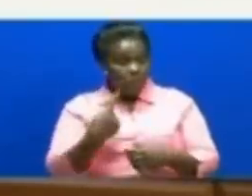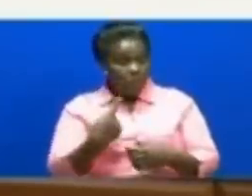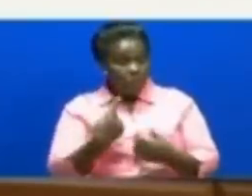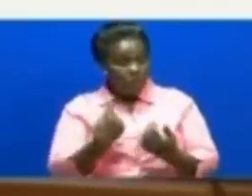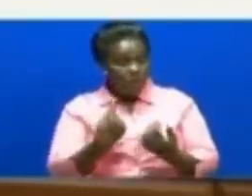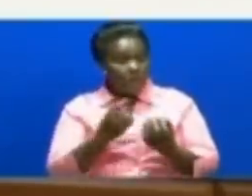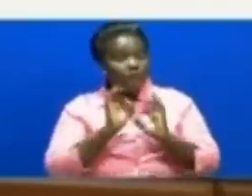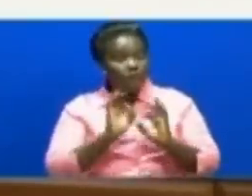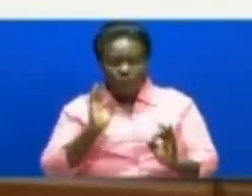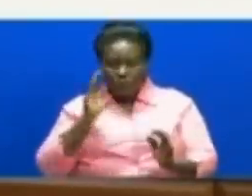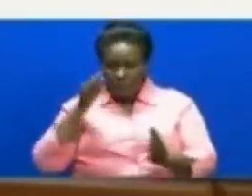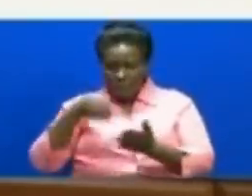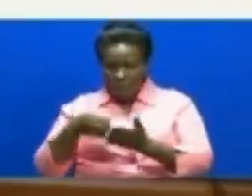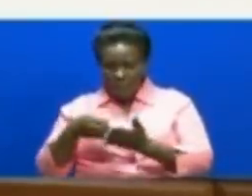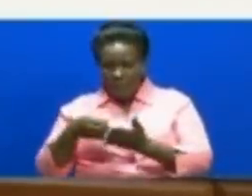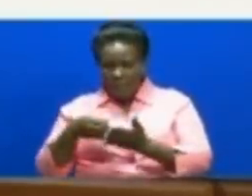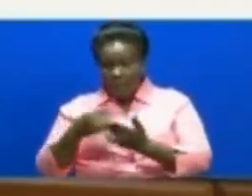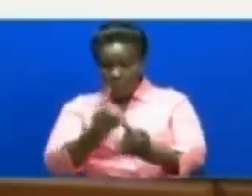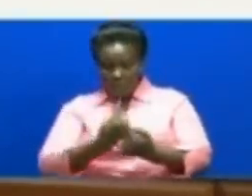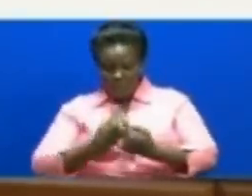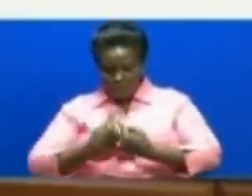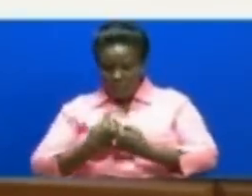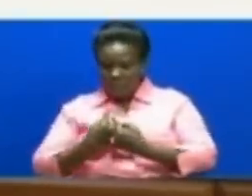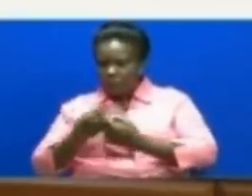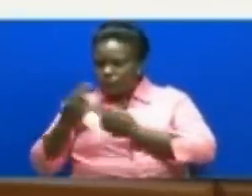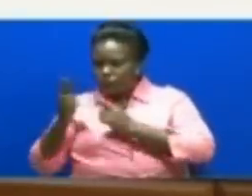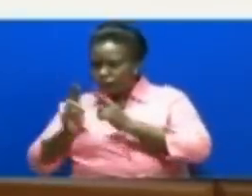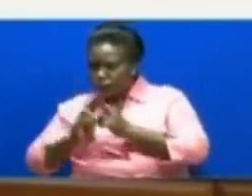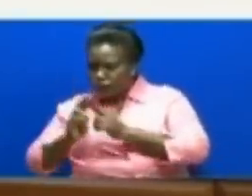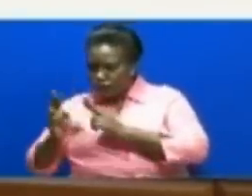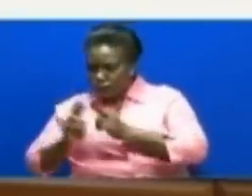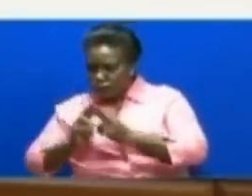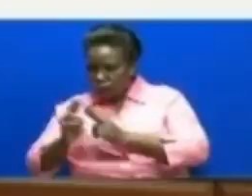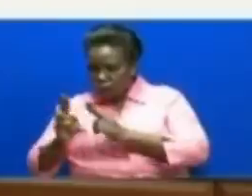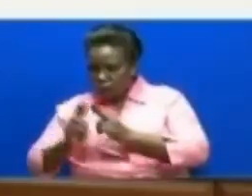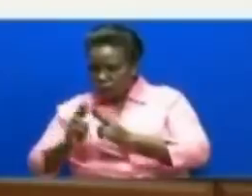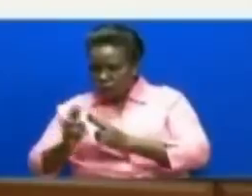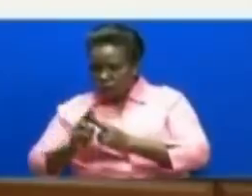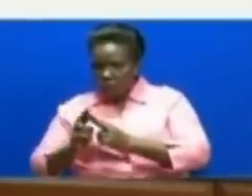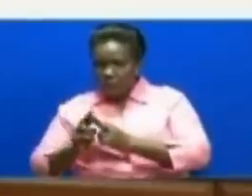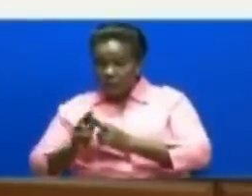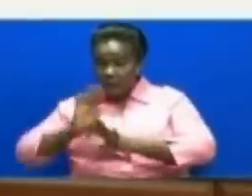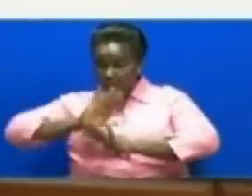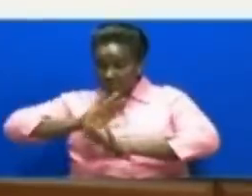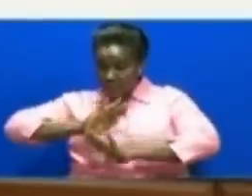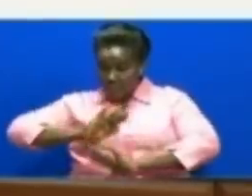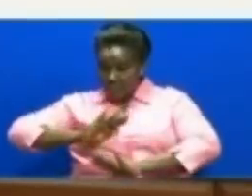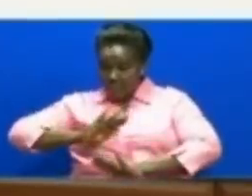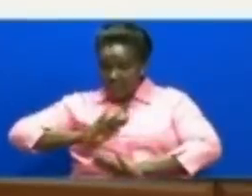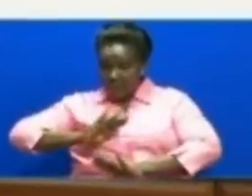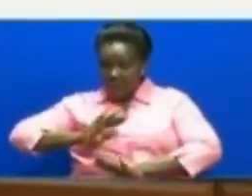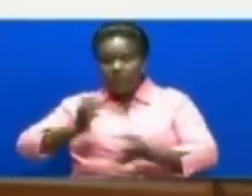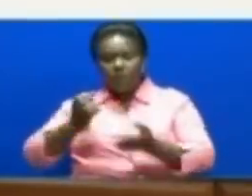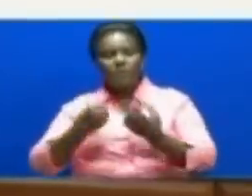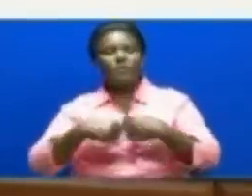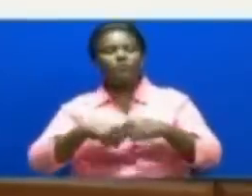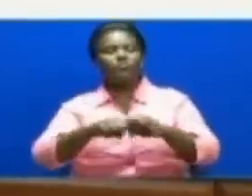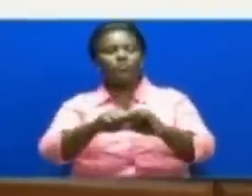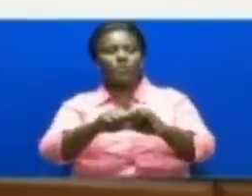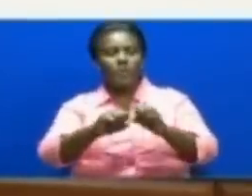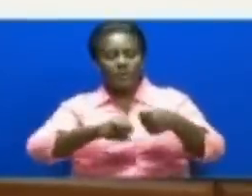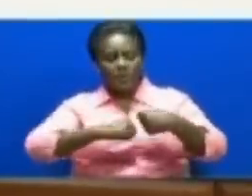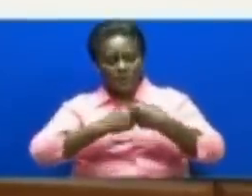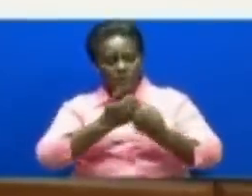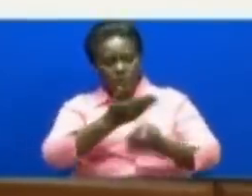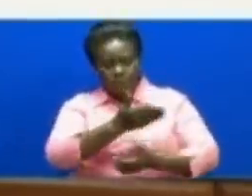wanieleze Na mimi kwa nafasi yangu nikijirithisha niweze kulifanya kazi pasavyo Sasa wakati huo